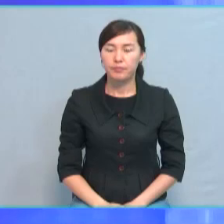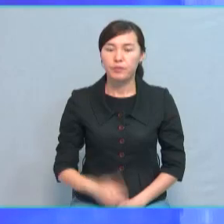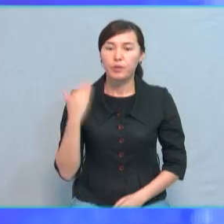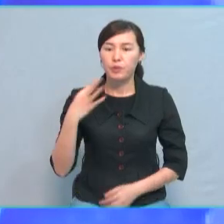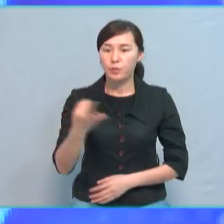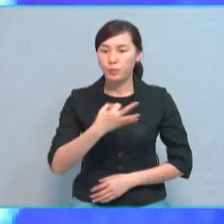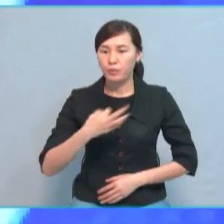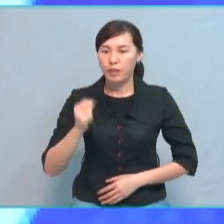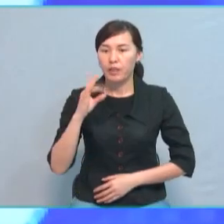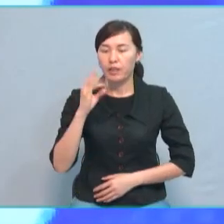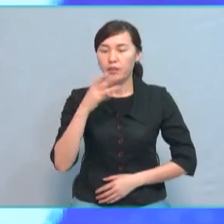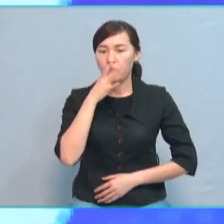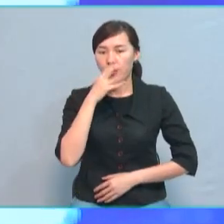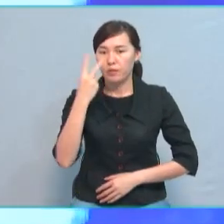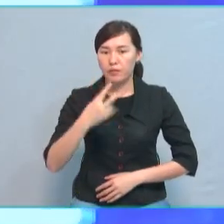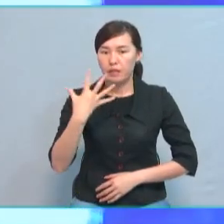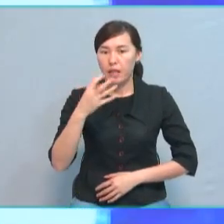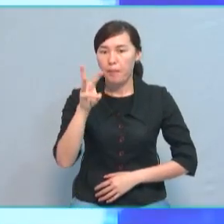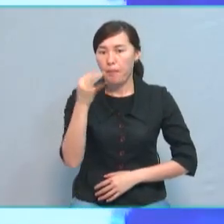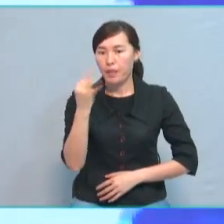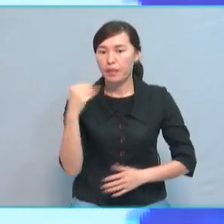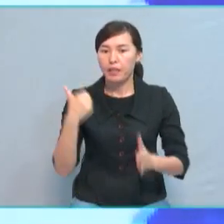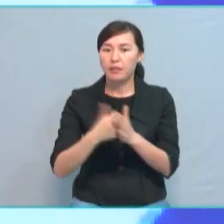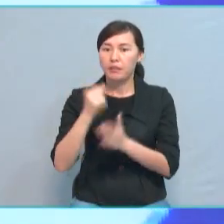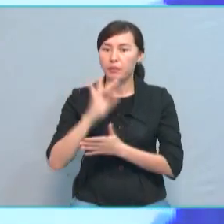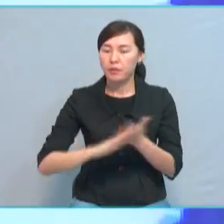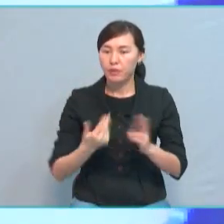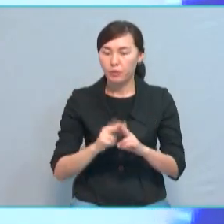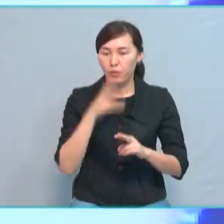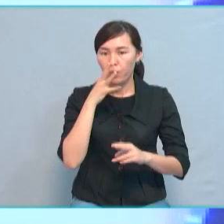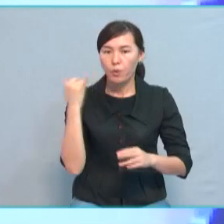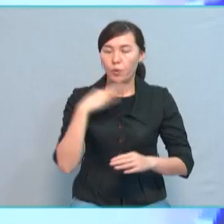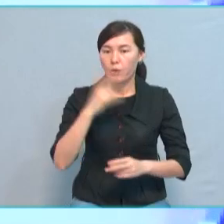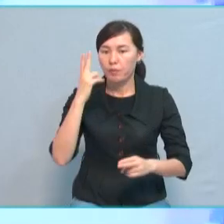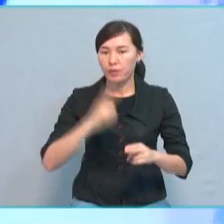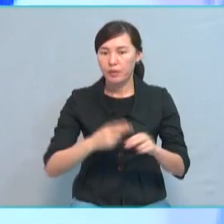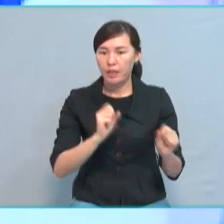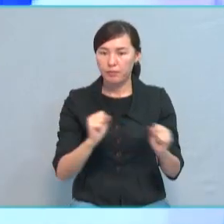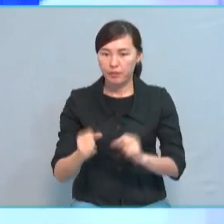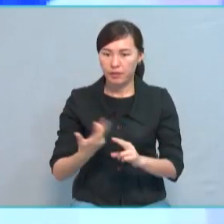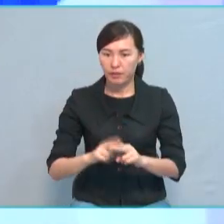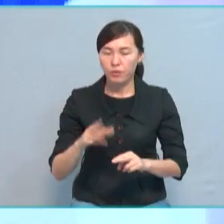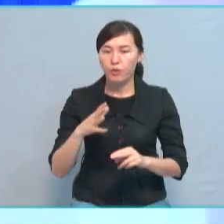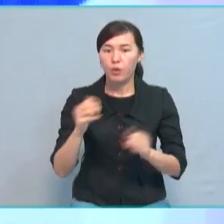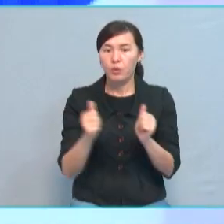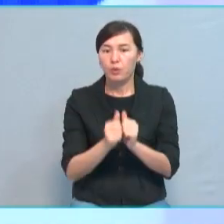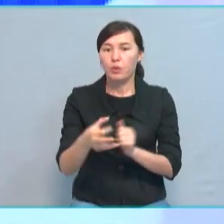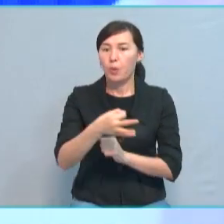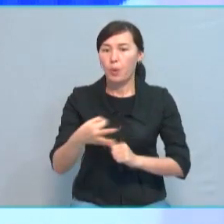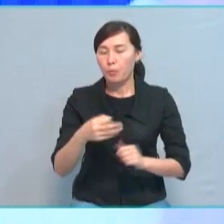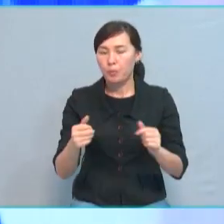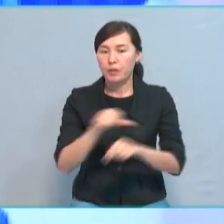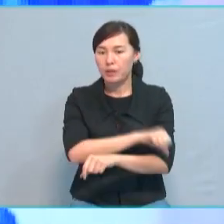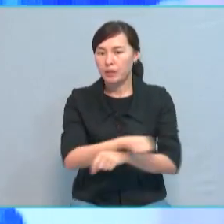Түркістан облысында карантин режимі 25-ші мамырға дейін ұзартылды. Бұл ұрытті бір ғатыр шектеулер сақталады. Атау айтқанда көрші аймақтармен